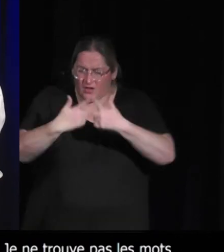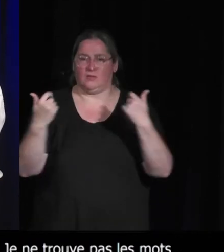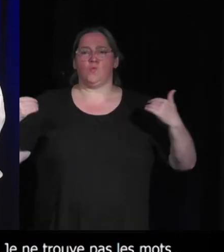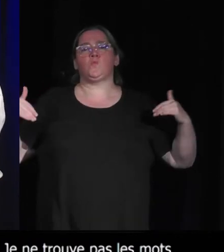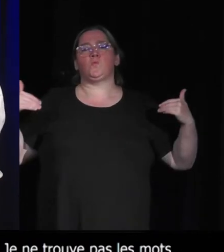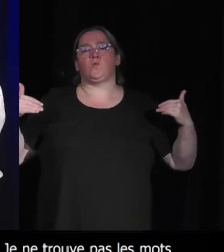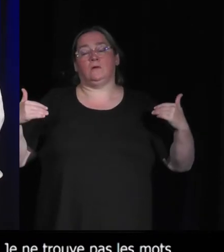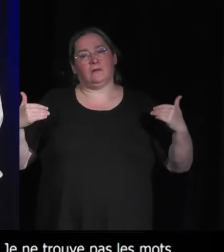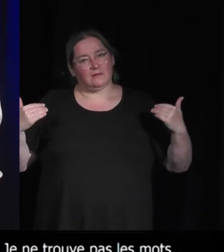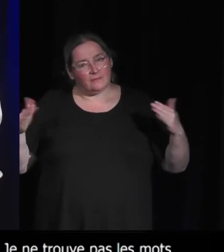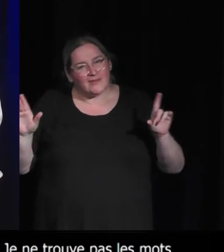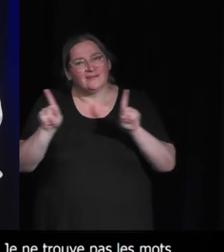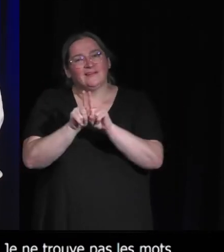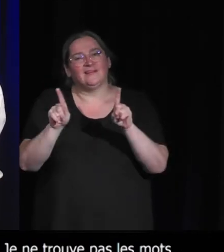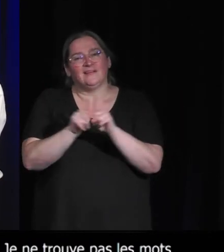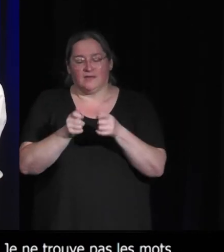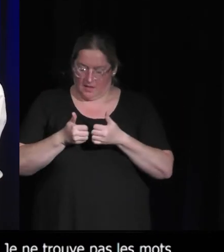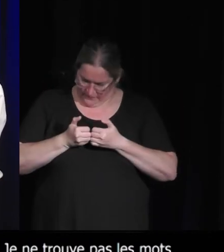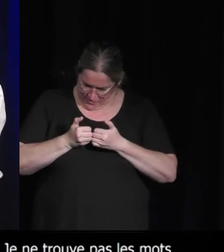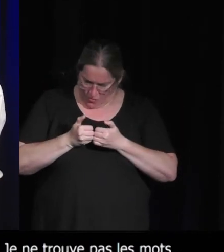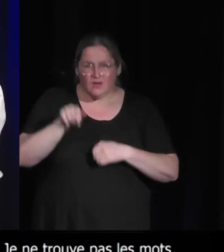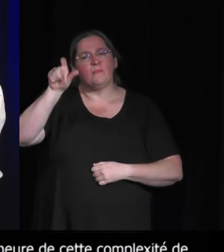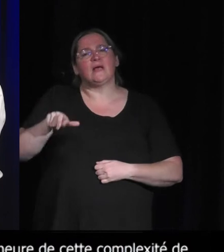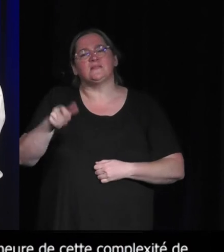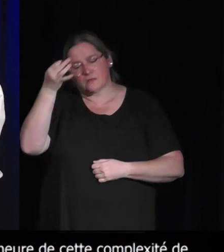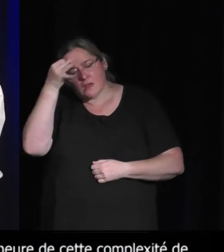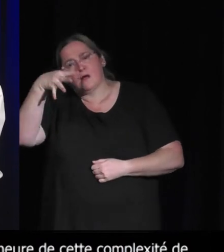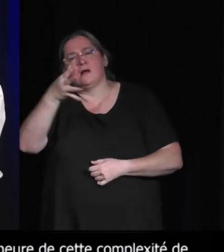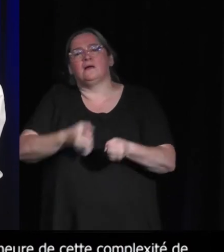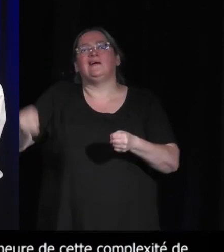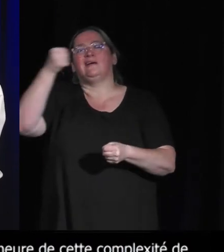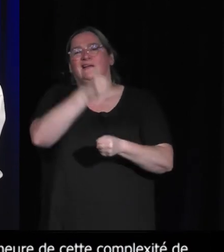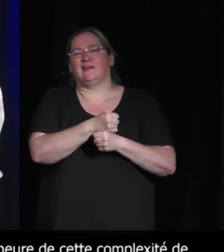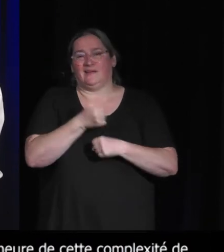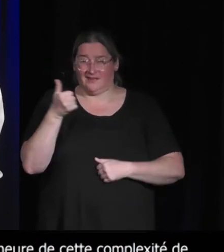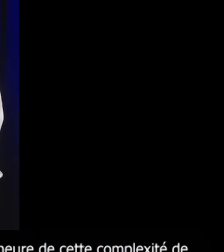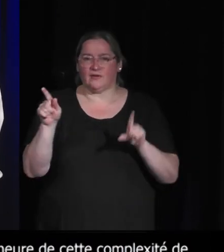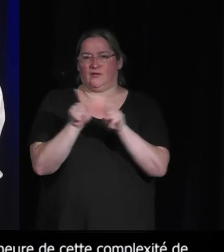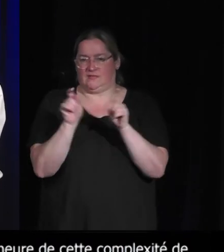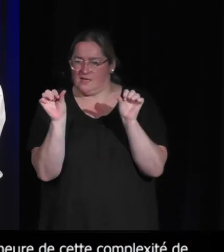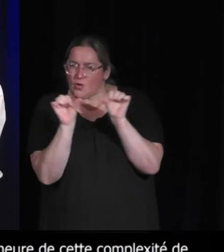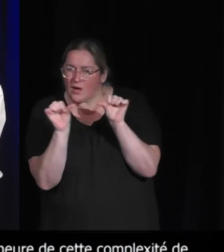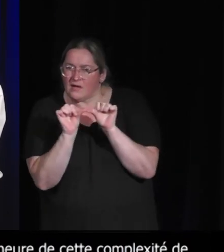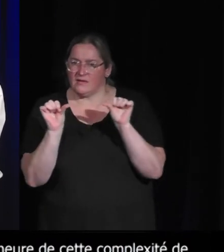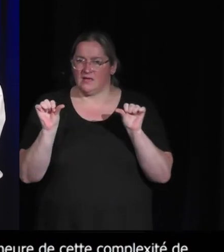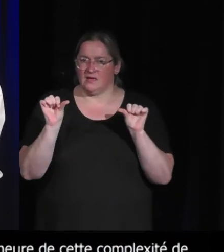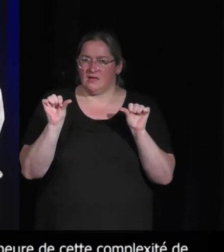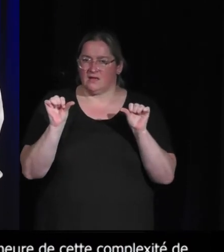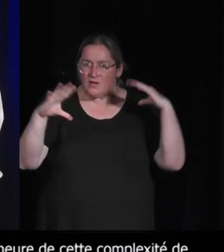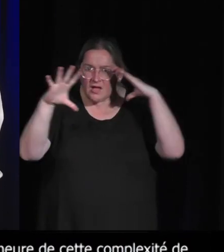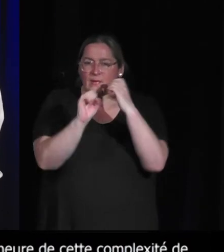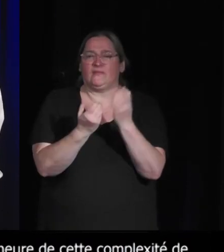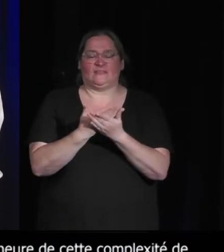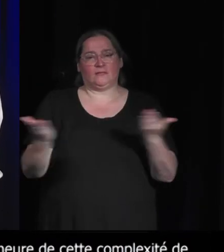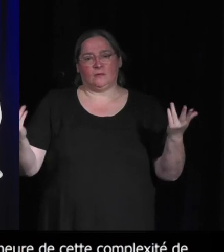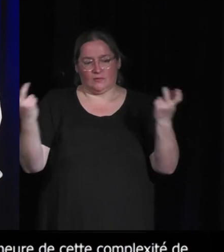finalement, aussi, la force du jeu vidéo, du créateur de jeux vidéo, c'est de simplifier, de trouver les interactions importantes, les